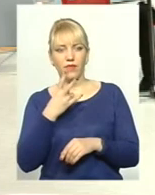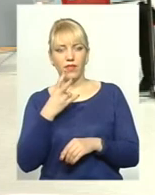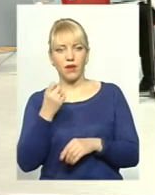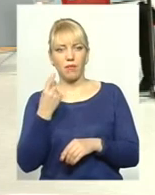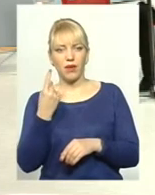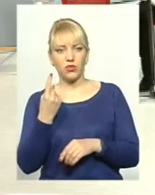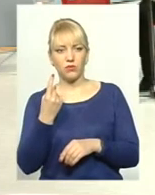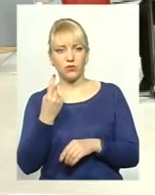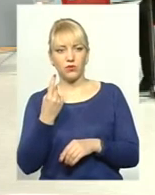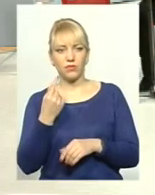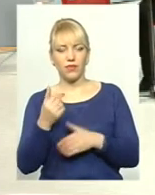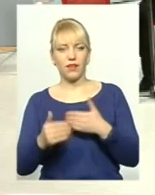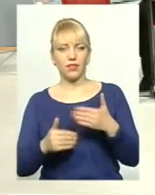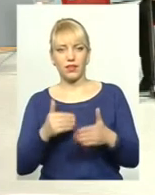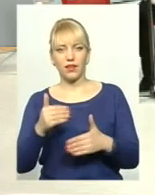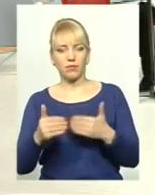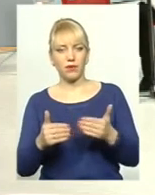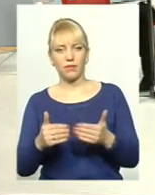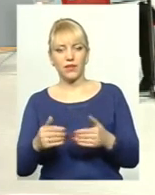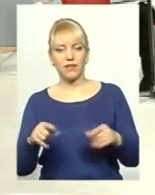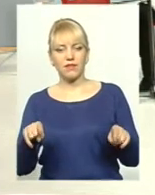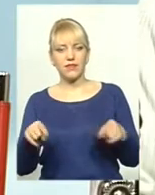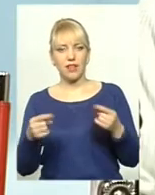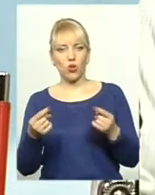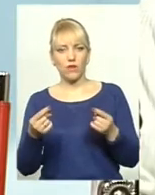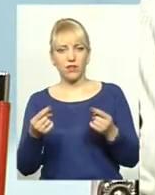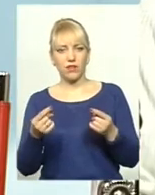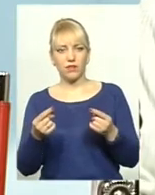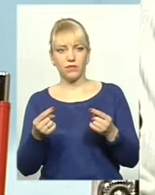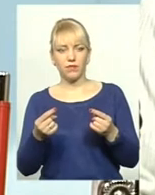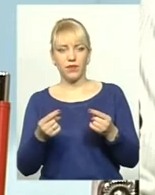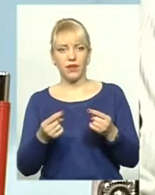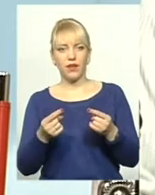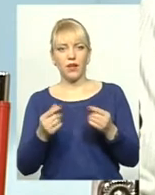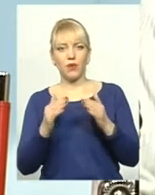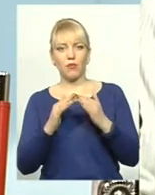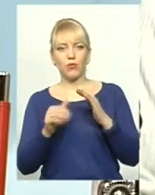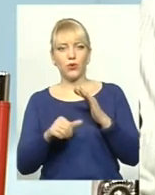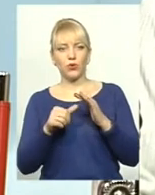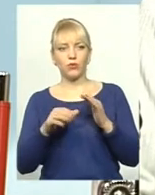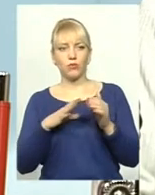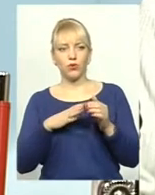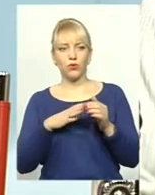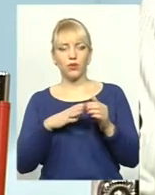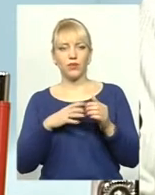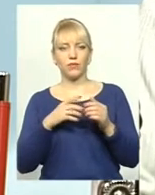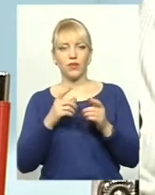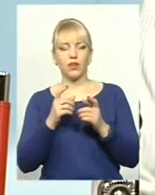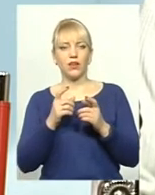етапі становлення притулку були трошки розбіжності